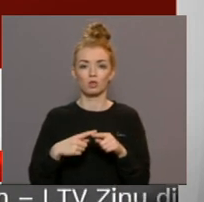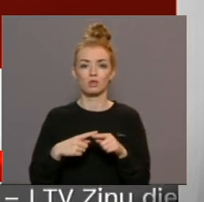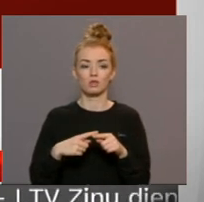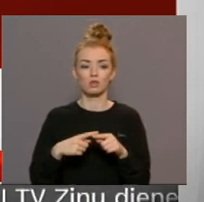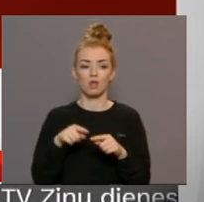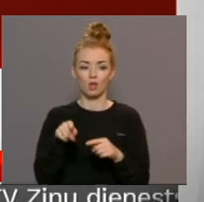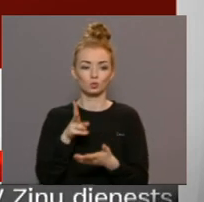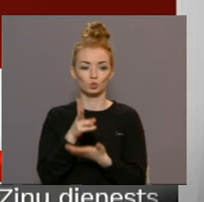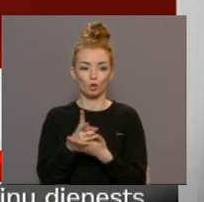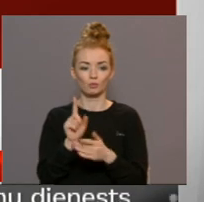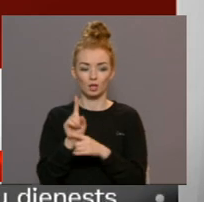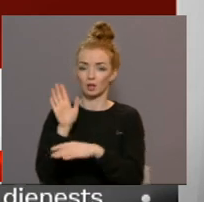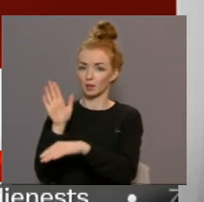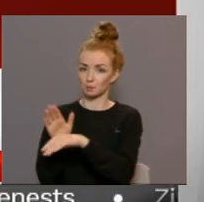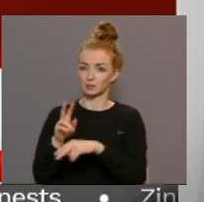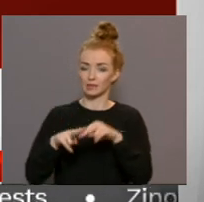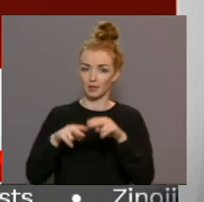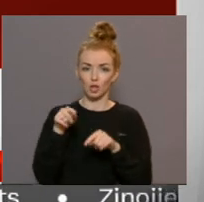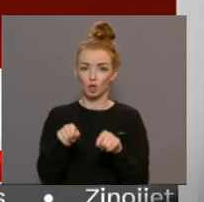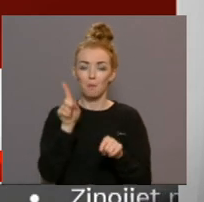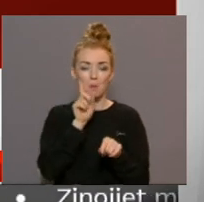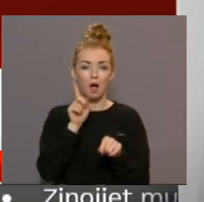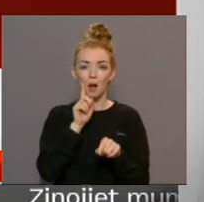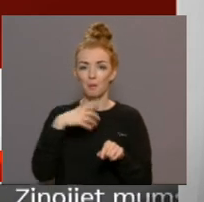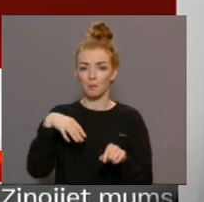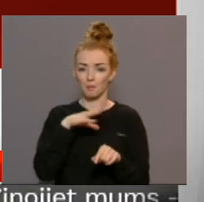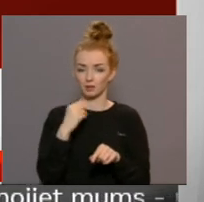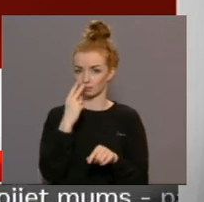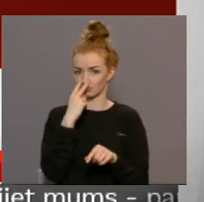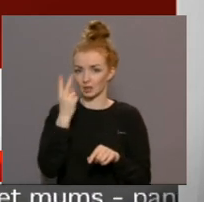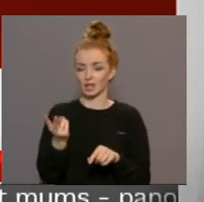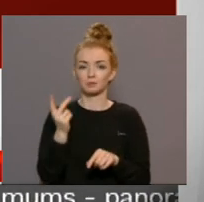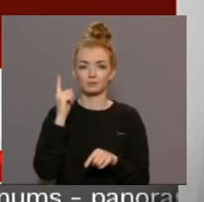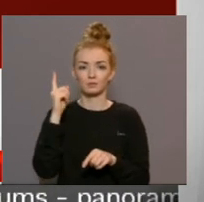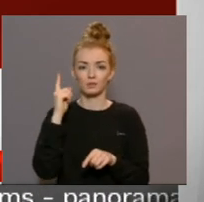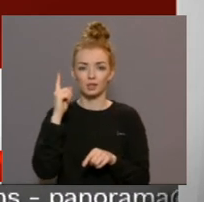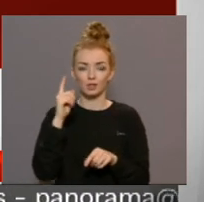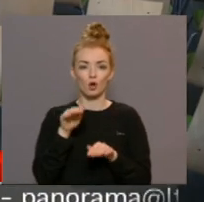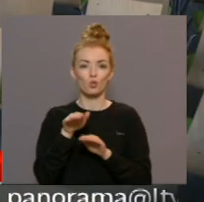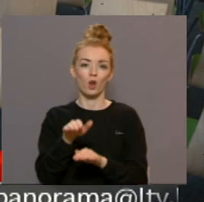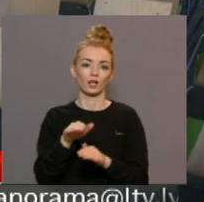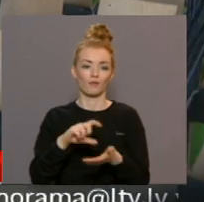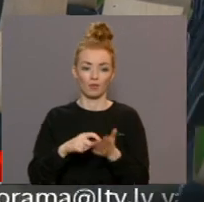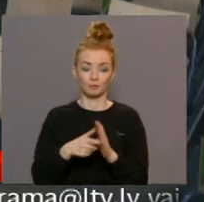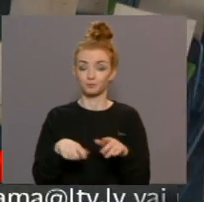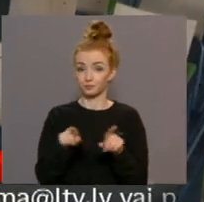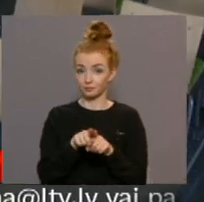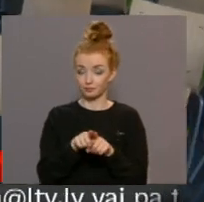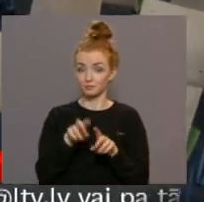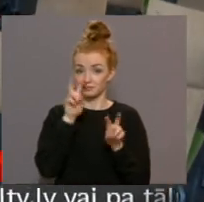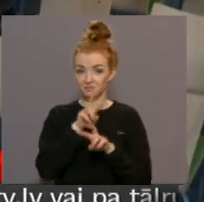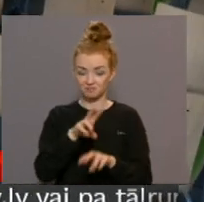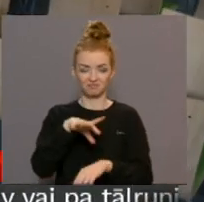arhitektiem un celtniekiem dods, ka šeit pagaidām mēs redzam tikai kā noliktavs talps. Tāpat revīzija